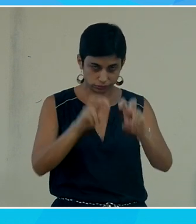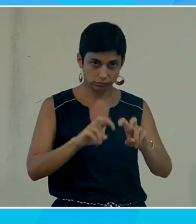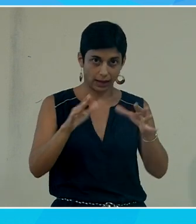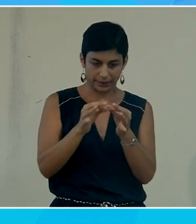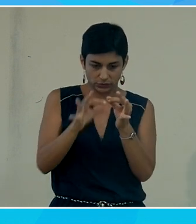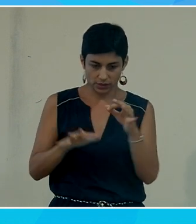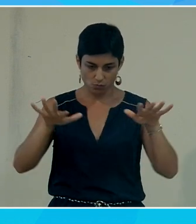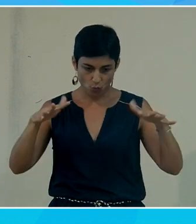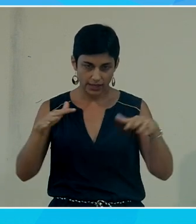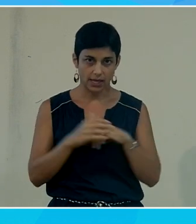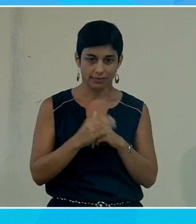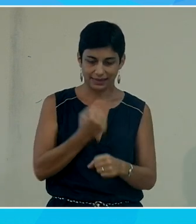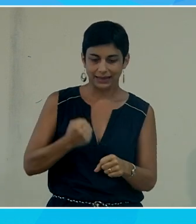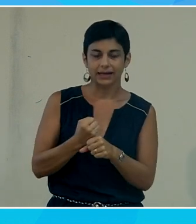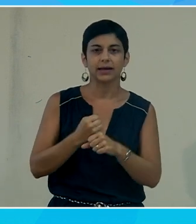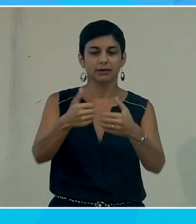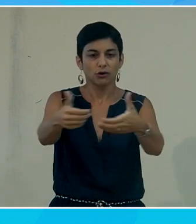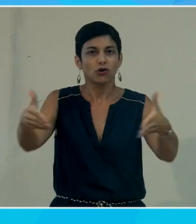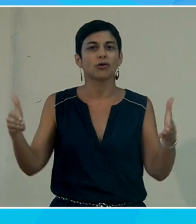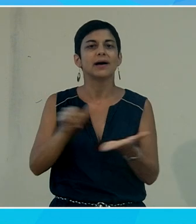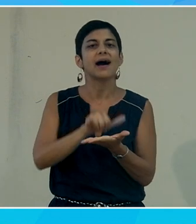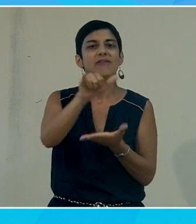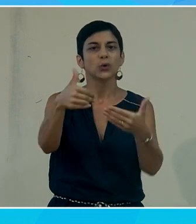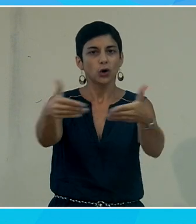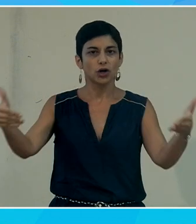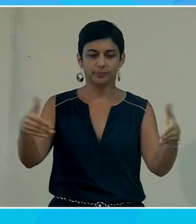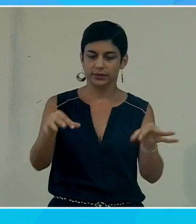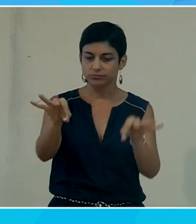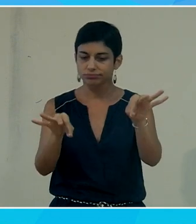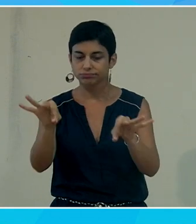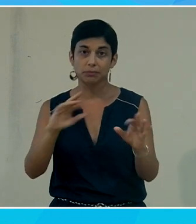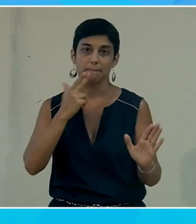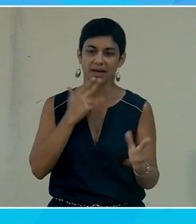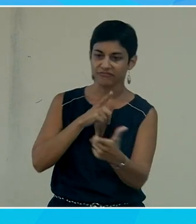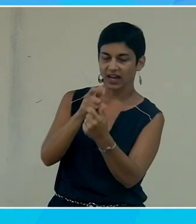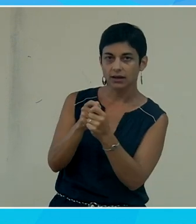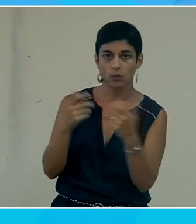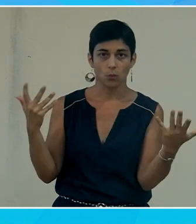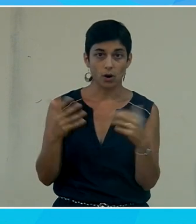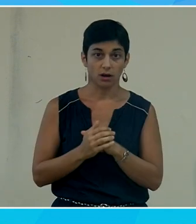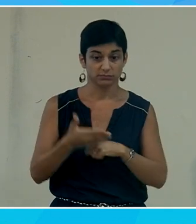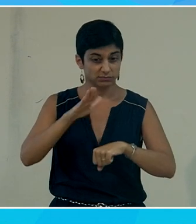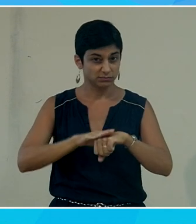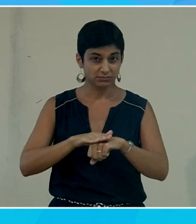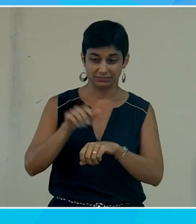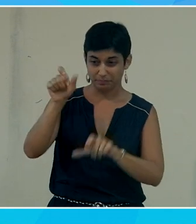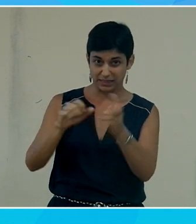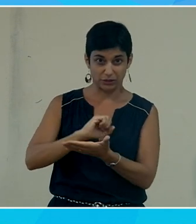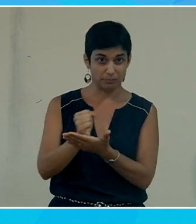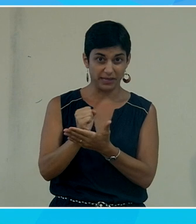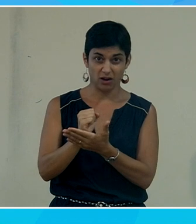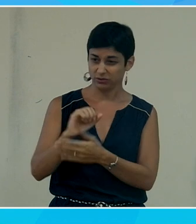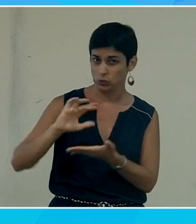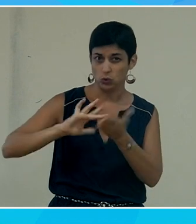moyennes on va créer un cockpit d'avion idéal ils se sont aperçus qu'en faisant la moyenne des gens en fait aucun des pilotes n'était adapté à ce cockpit